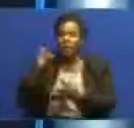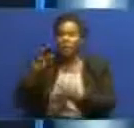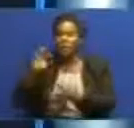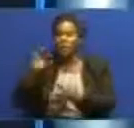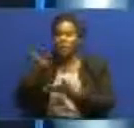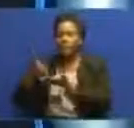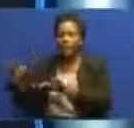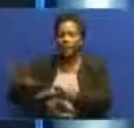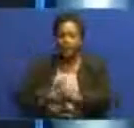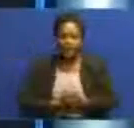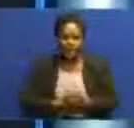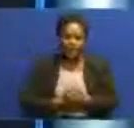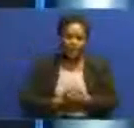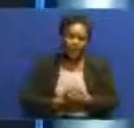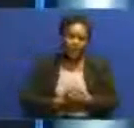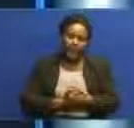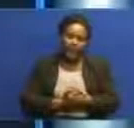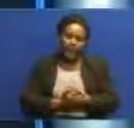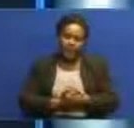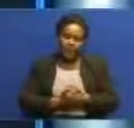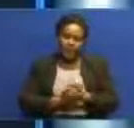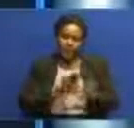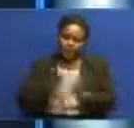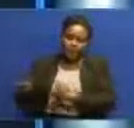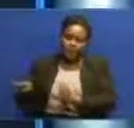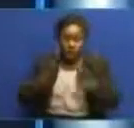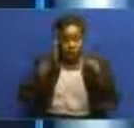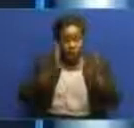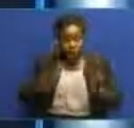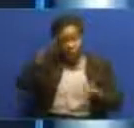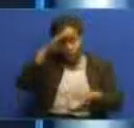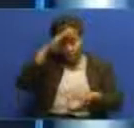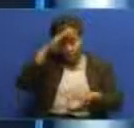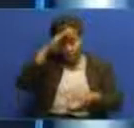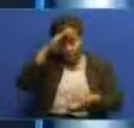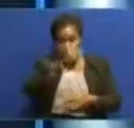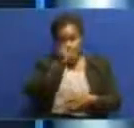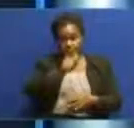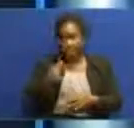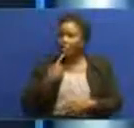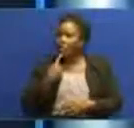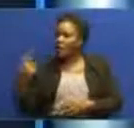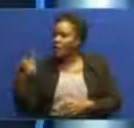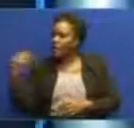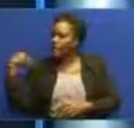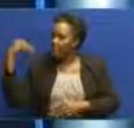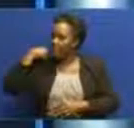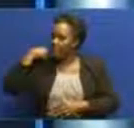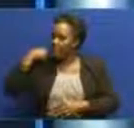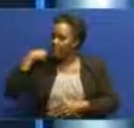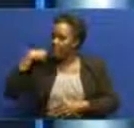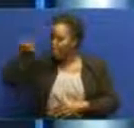mkuu wa jeshi la polisi nchini IGP Simon Zero amewagiza makamanda wa polisi karika mikoa ya kande ya ziwa